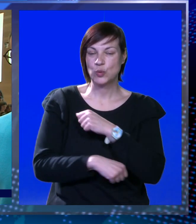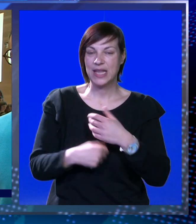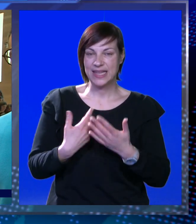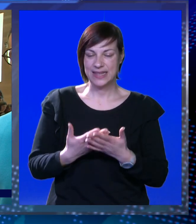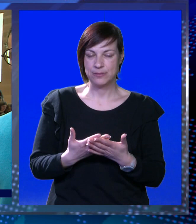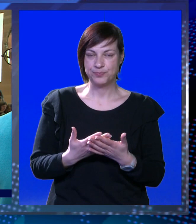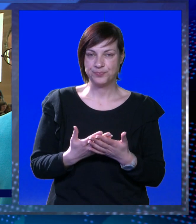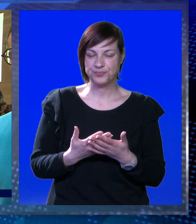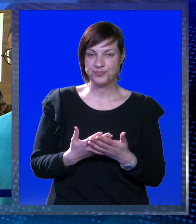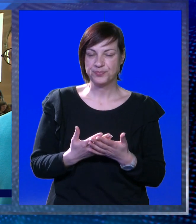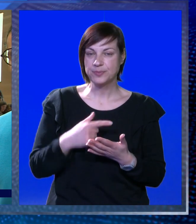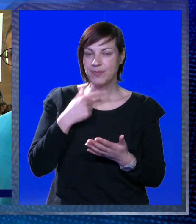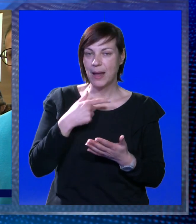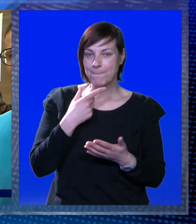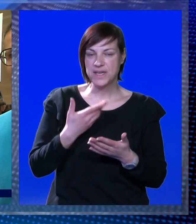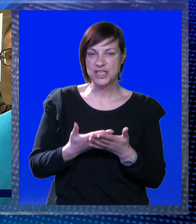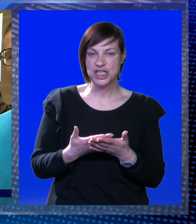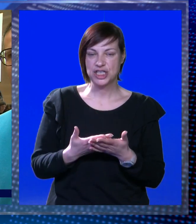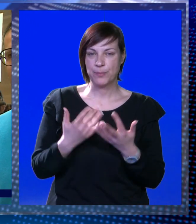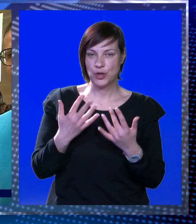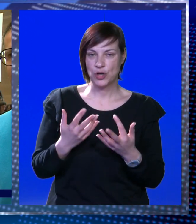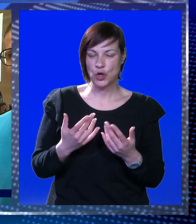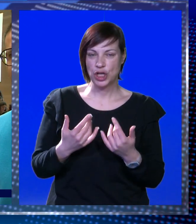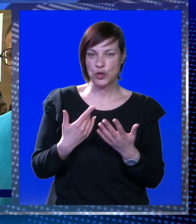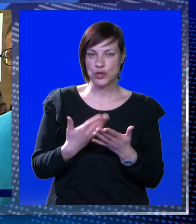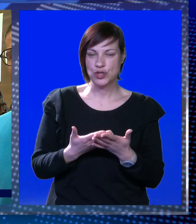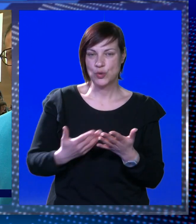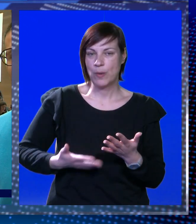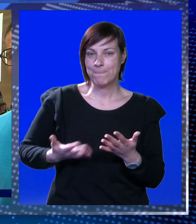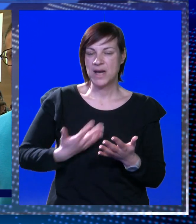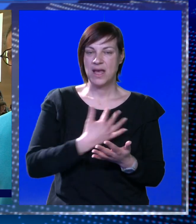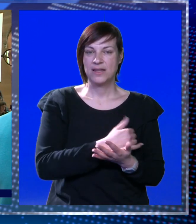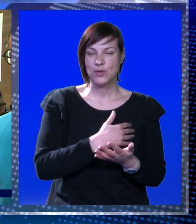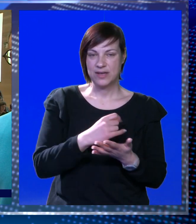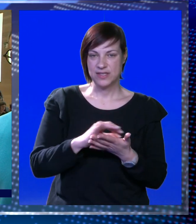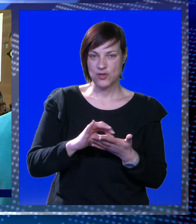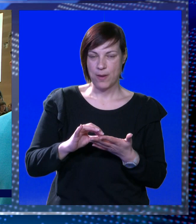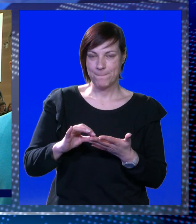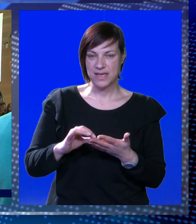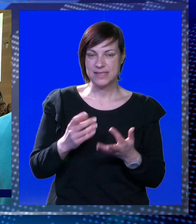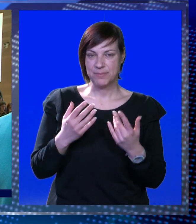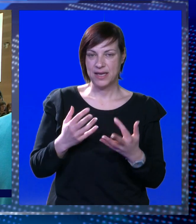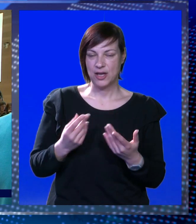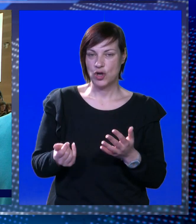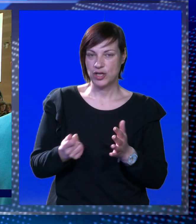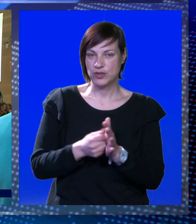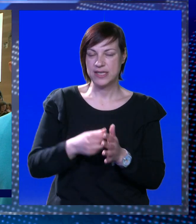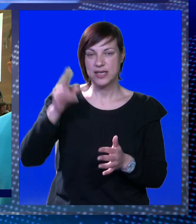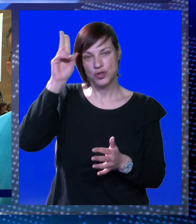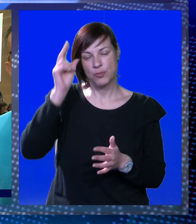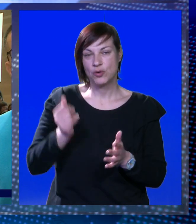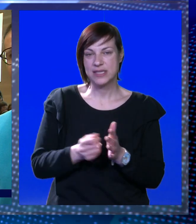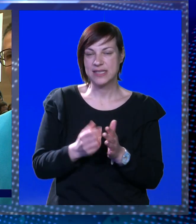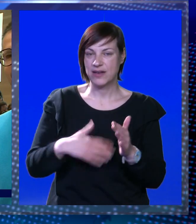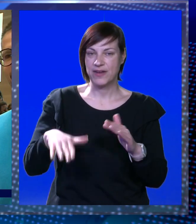sveučilišta u Dubrovniku. Pričat ćemo o tome koliko su mladi u Hrvatskoj pismeni, koliko zarađuju,